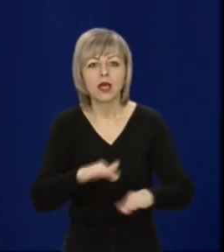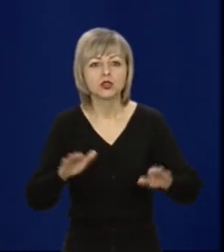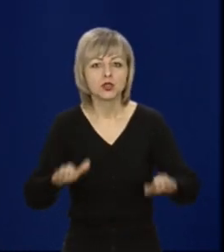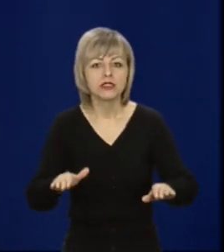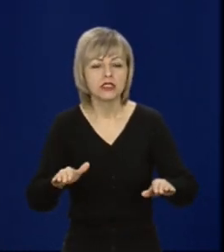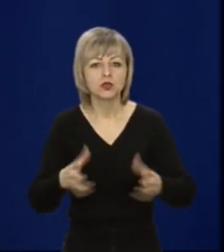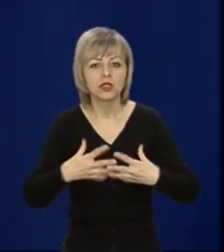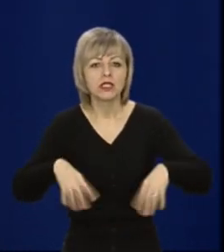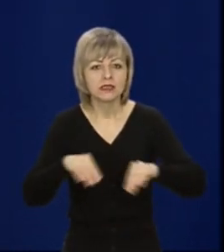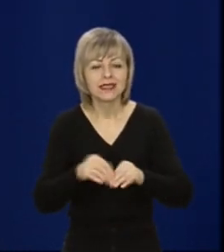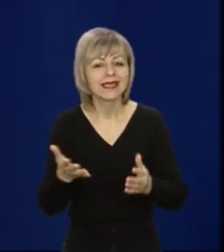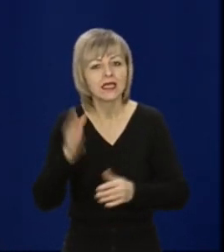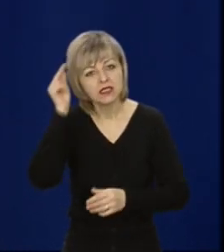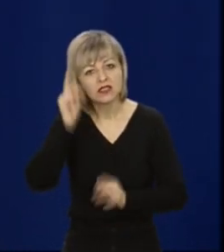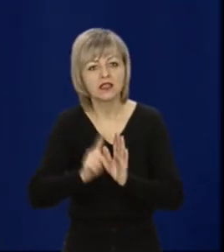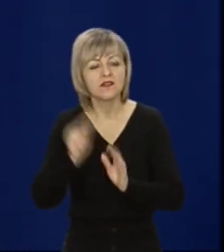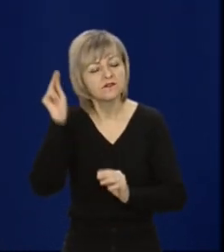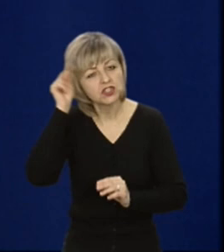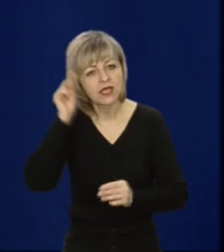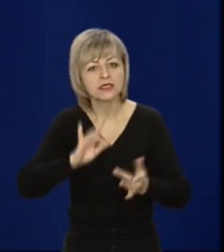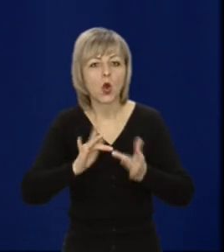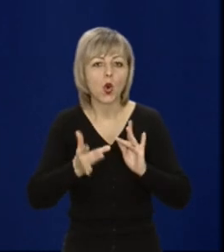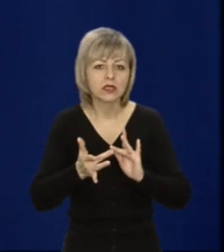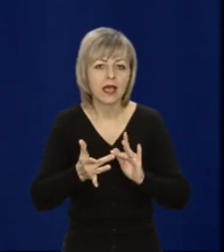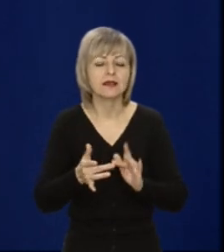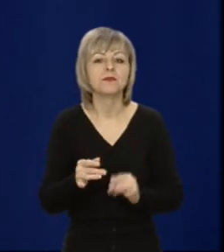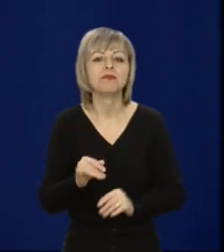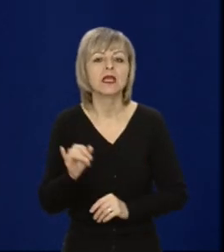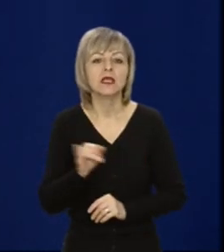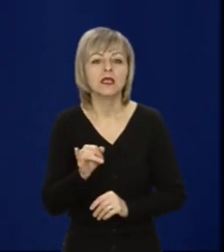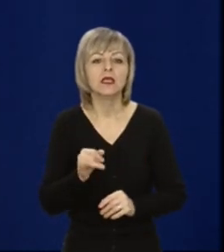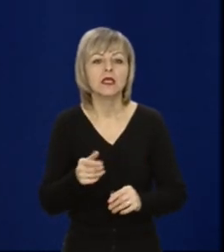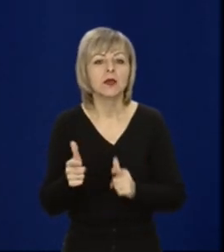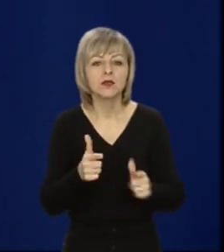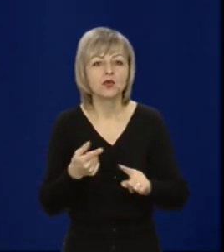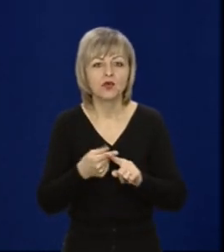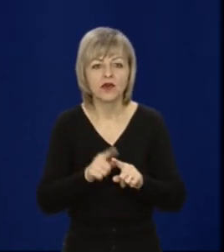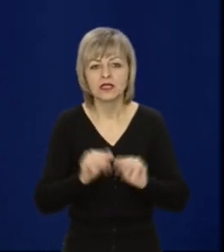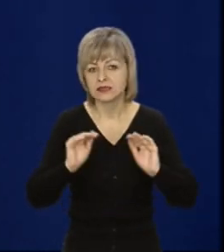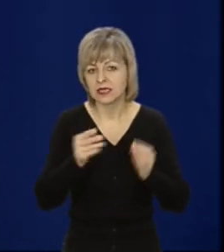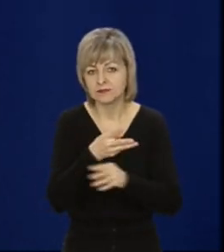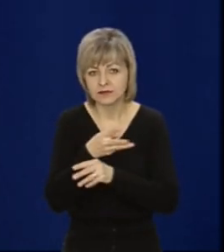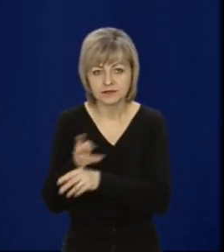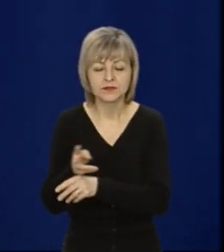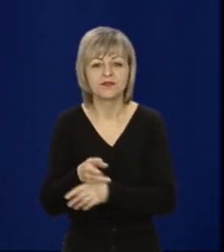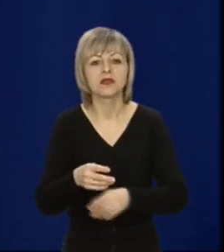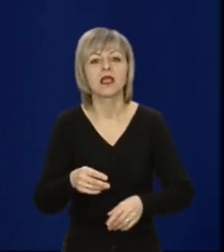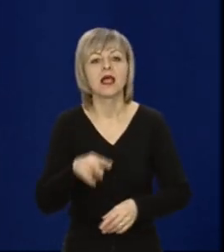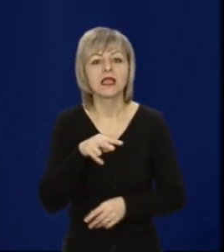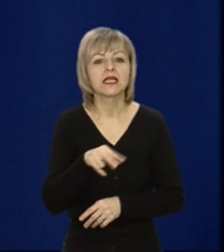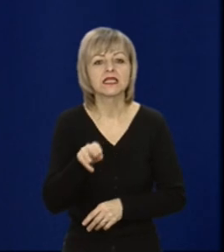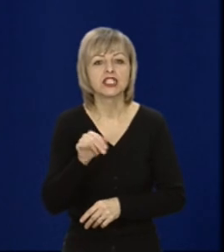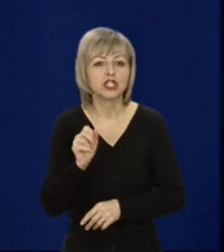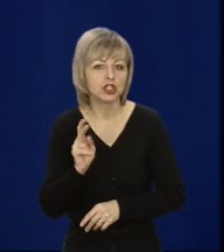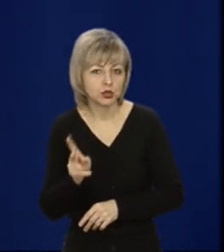на ход, діти, якої вчаться онлайн. Власне, її підготувала моя колега, журналістка Суспільного Лариса Андрійчук.